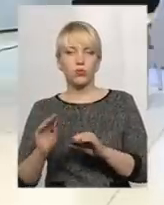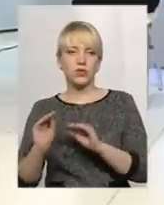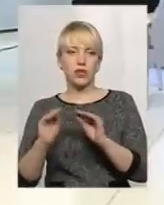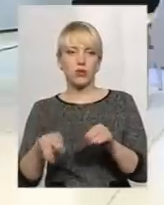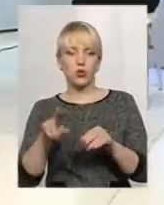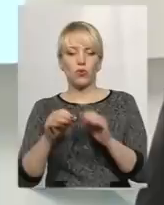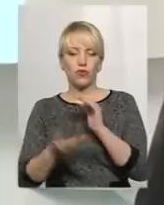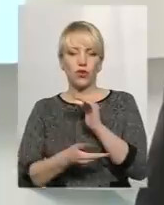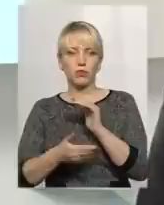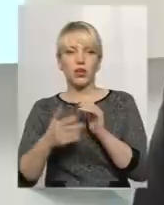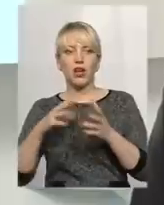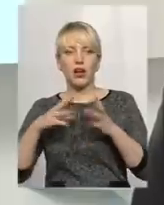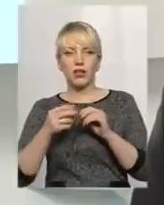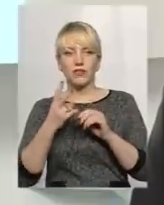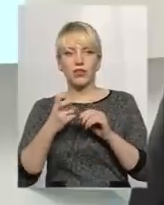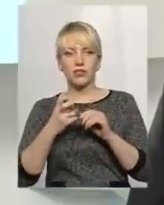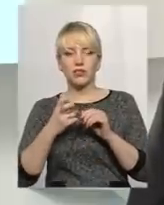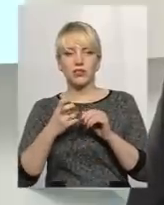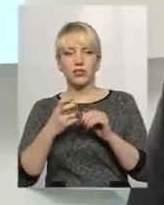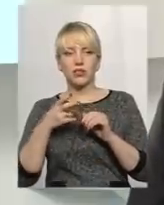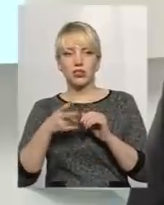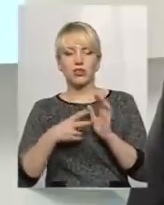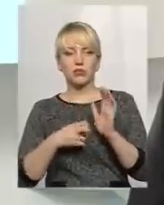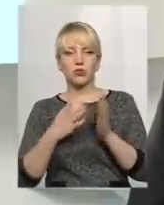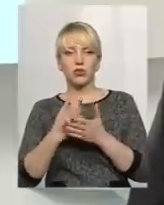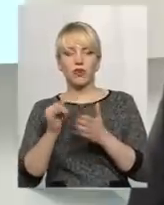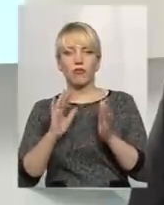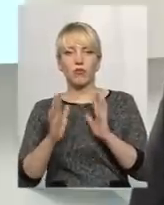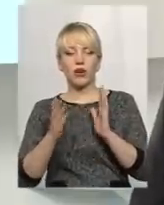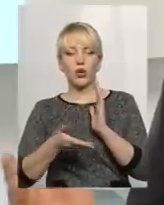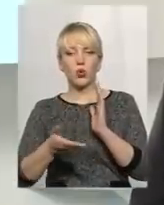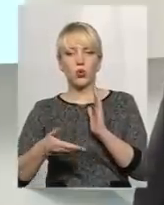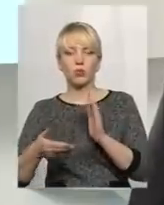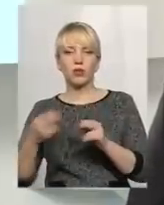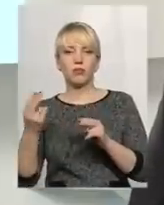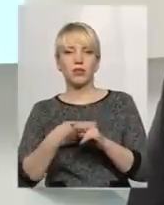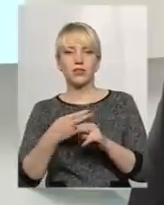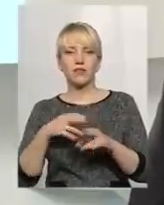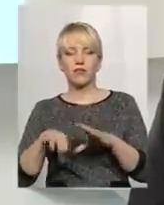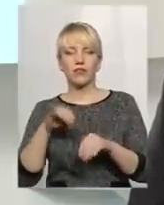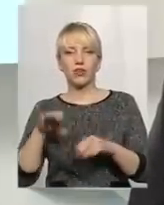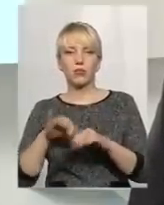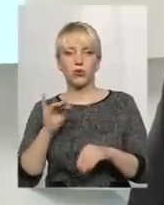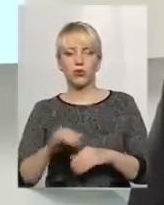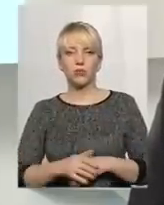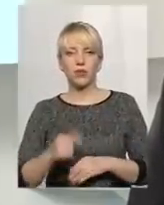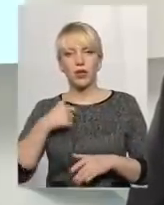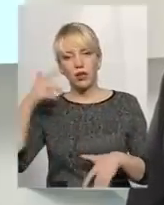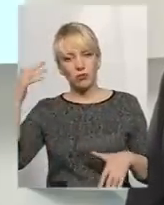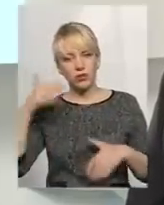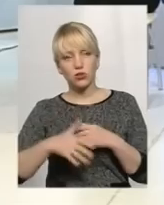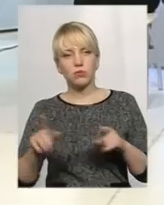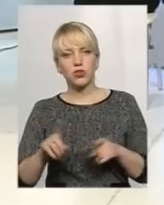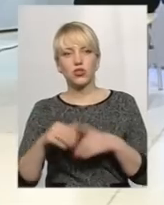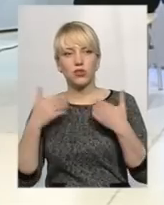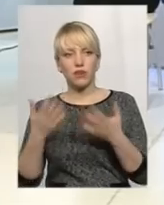при тому, що усього 2800 близько є дуба у парку. Рубки проводяться без вибору дефектація дерев. Ми зрозуміли, що